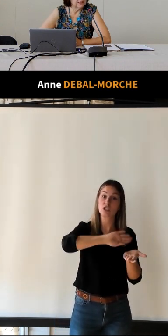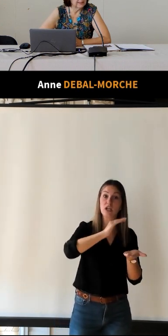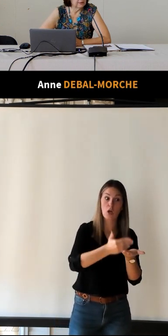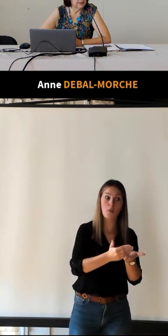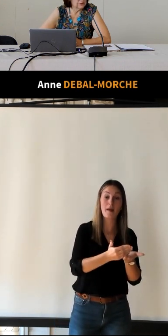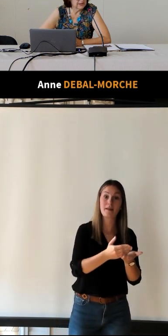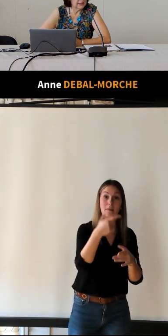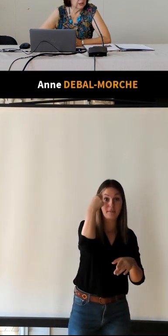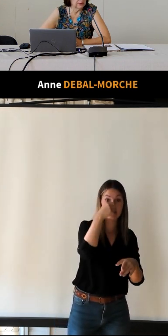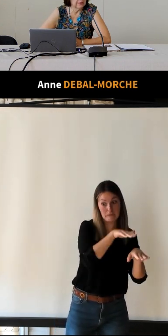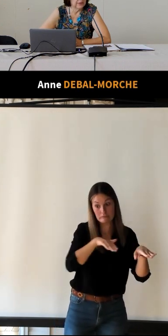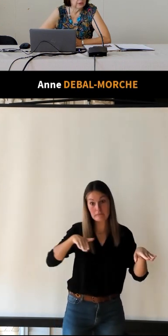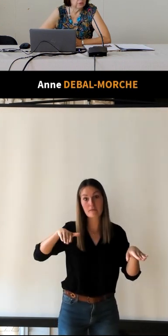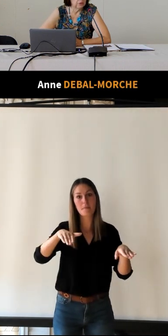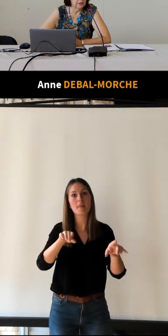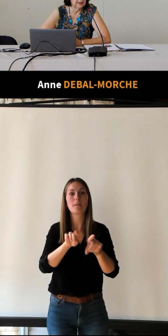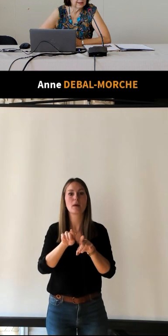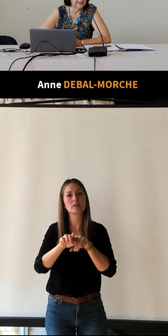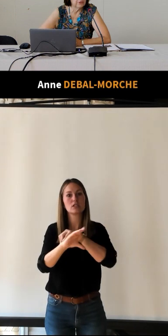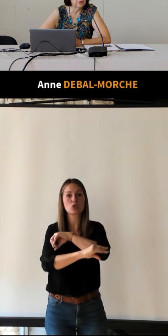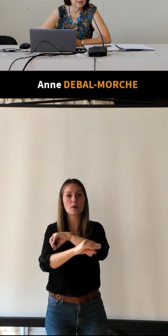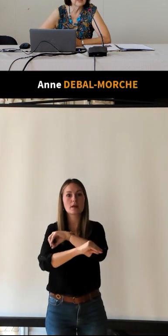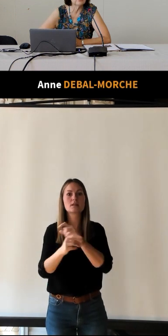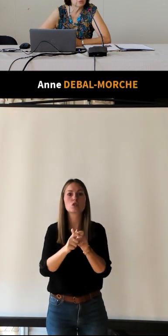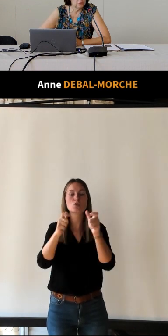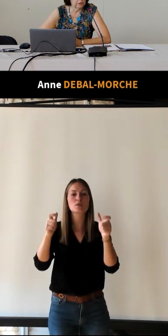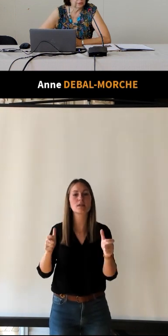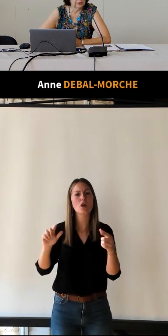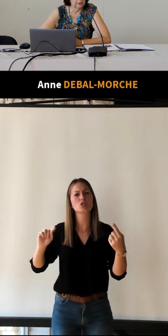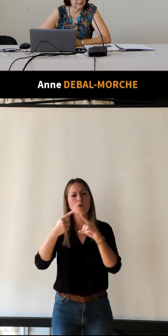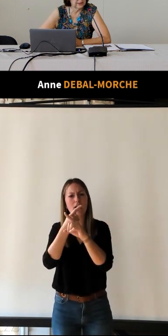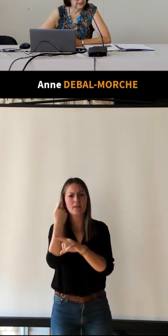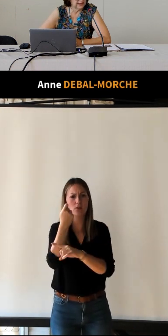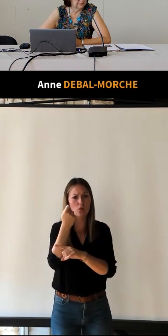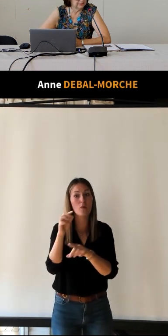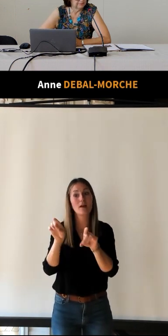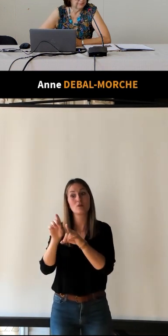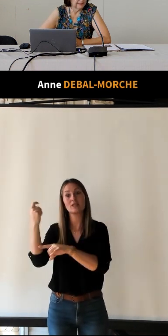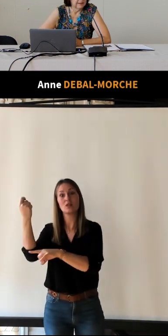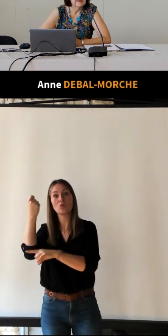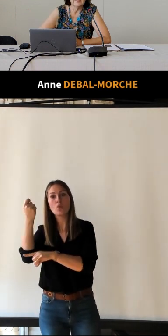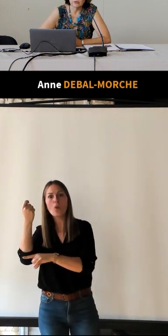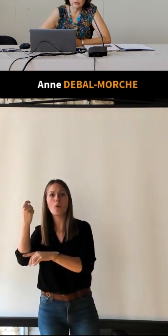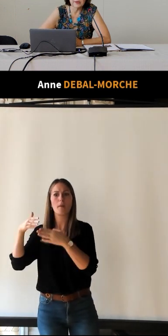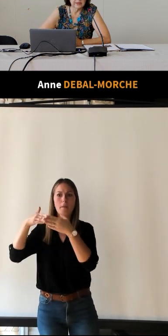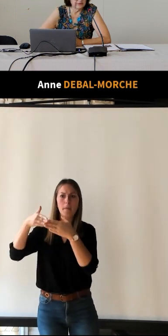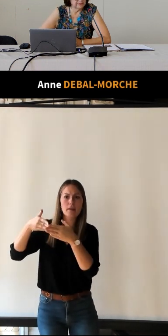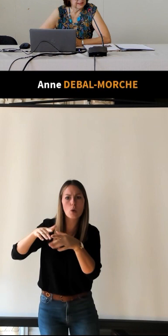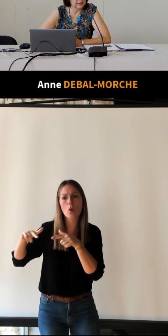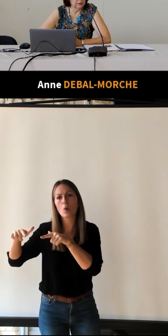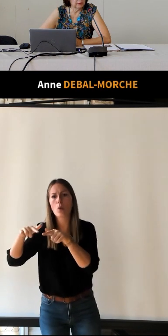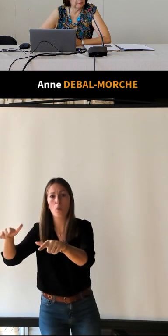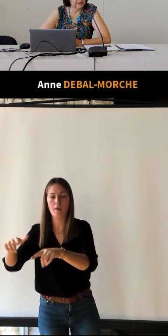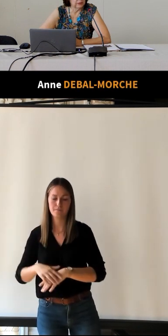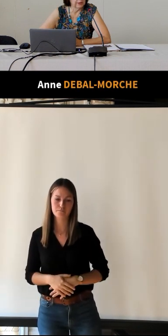secrétaire de la Société de Géographie de Tours et du comité de Tours de la Loire navigable. Il y a toujours cinq vice